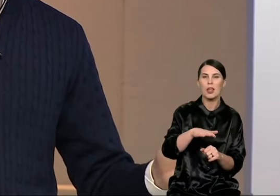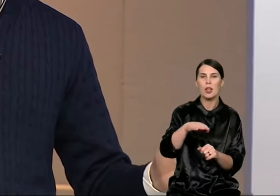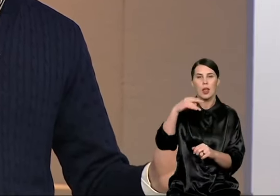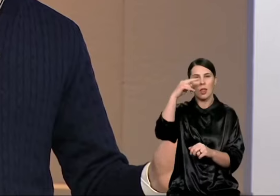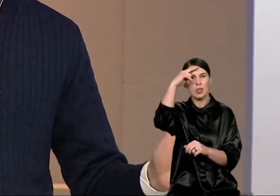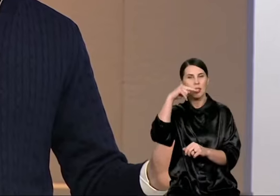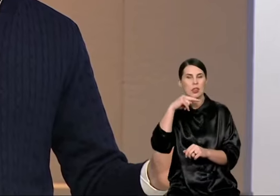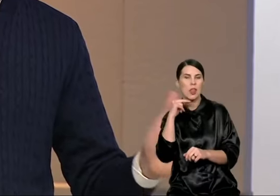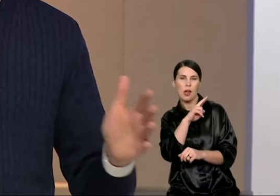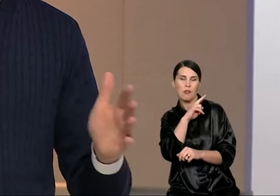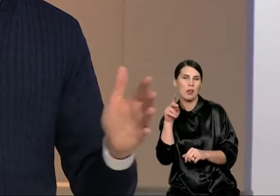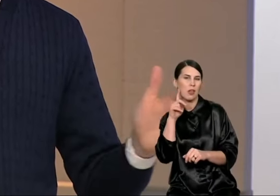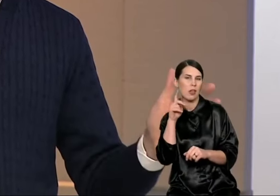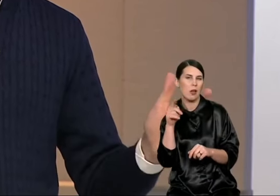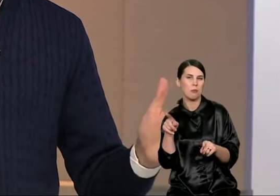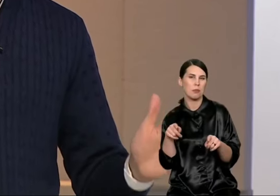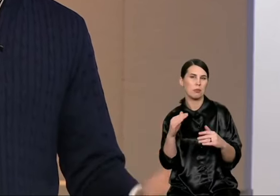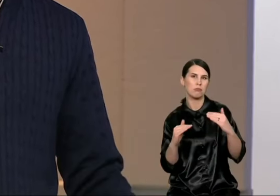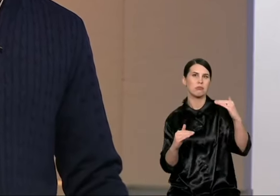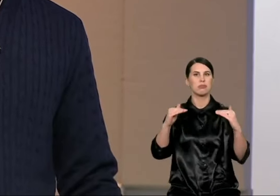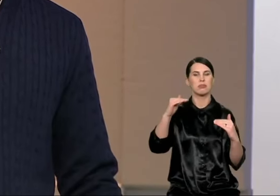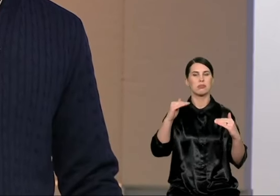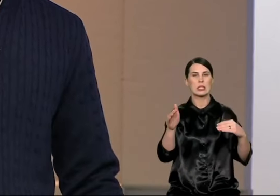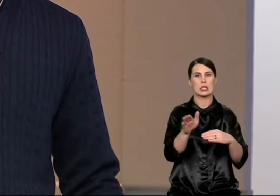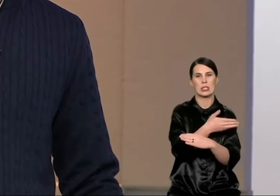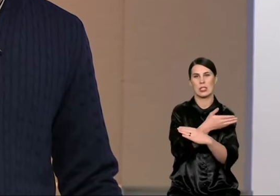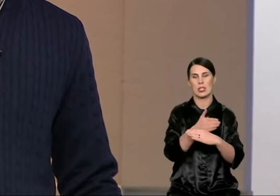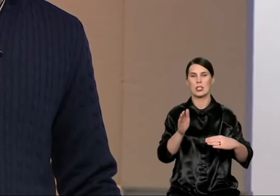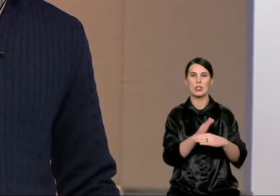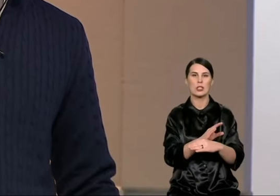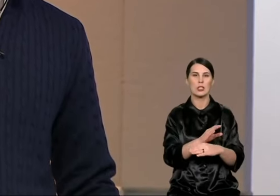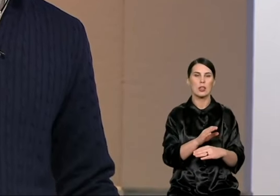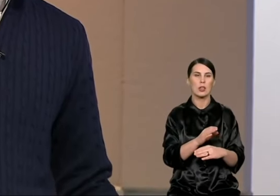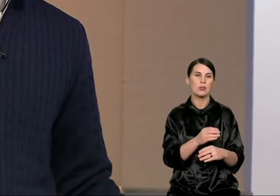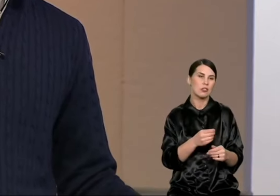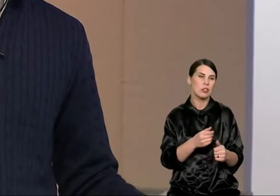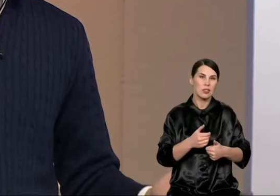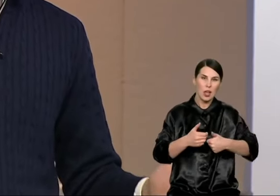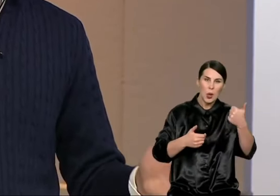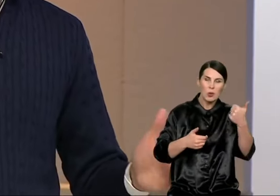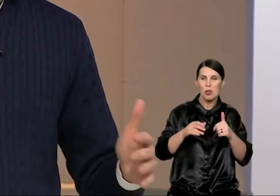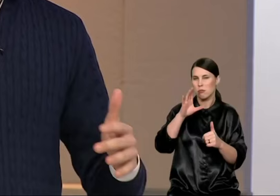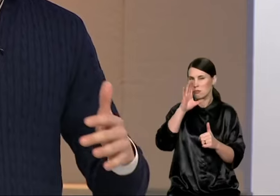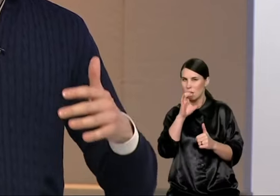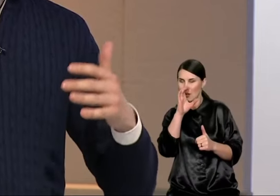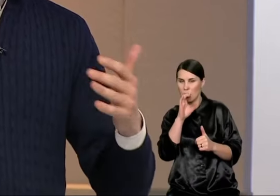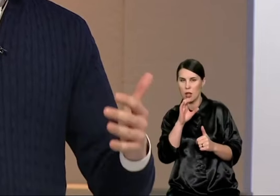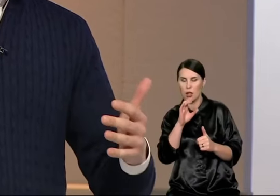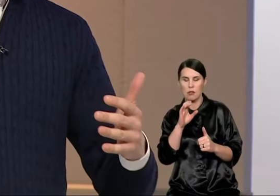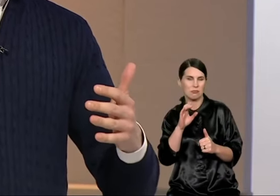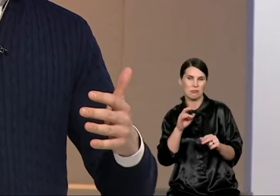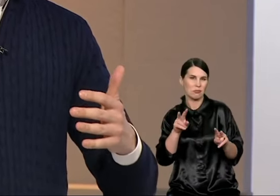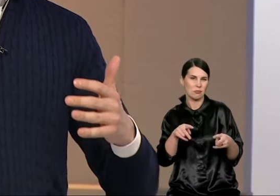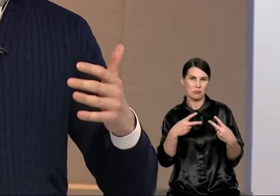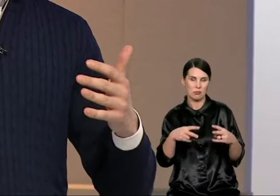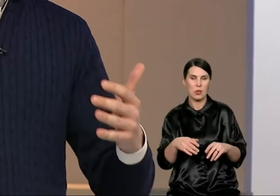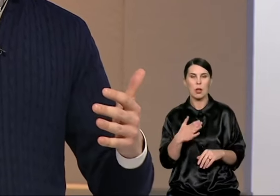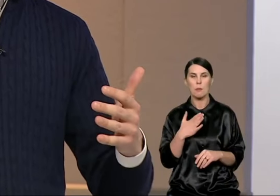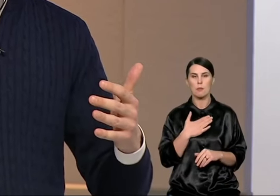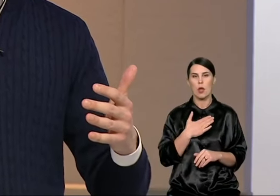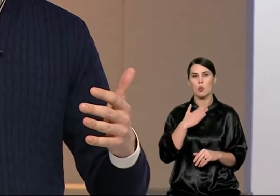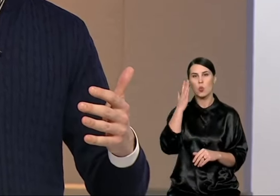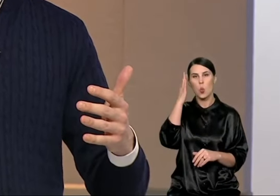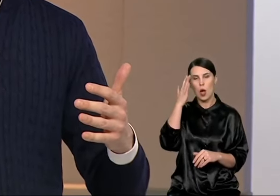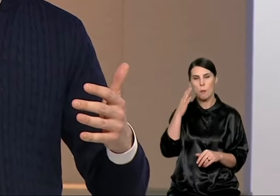valstybinis, ar privatus yra geresnis, ar vienam ar kitam turėtų būti suteiktas prioritetas. Mano supratimu, valstybė ir šiuo